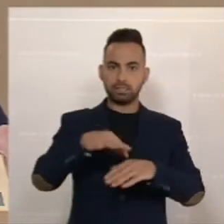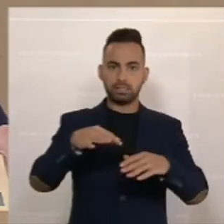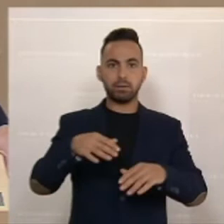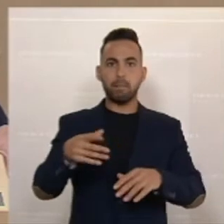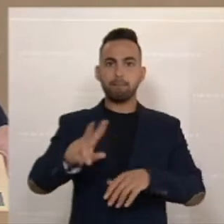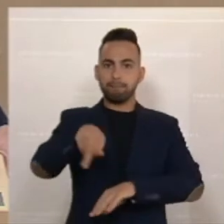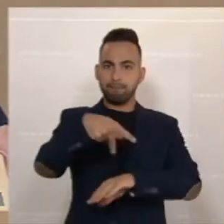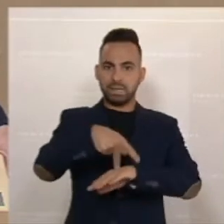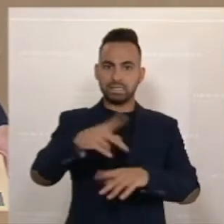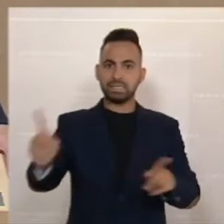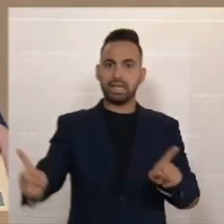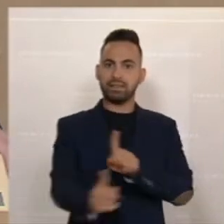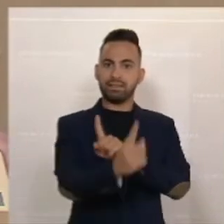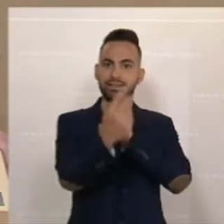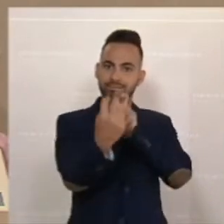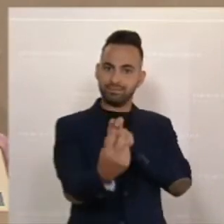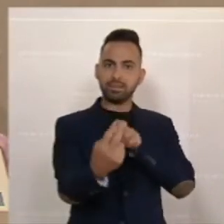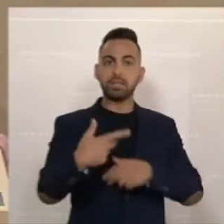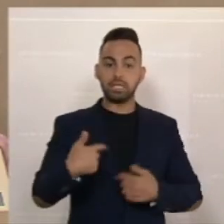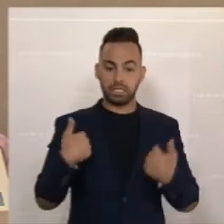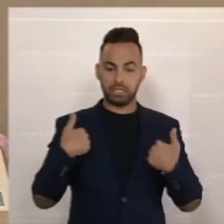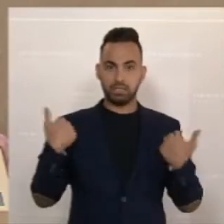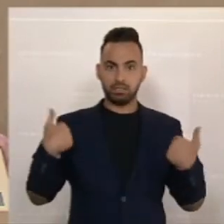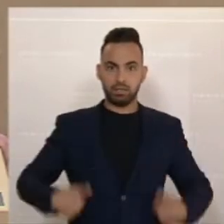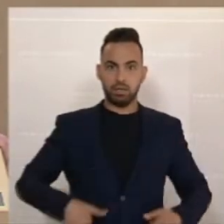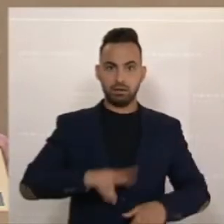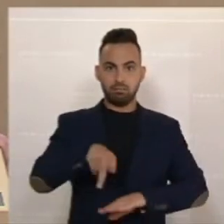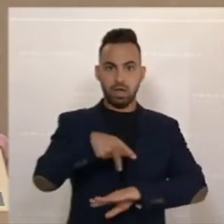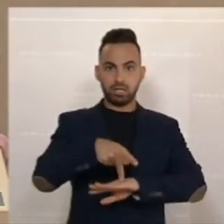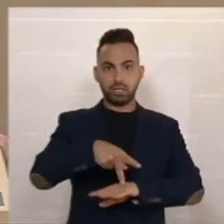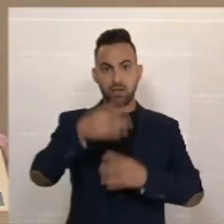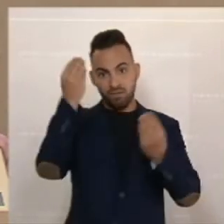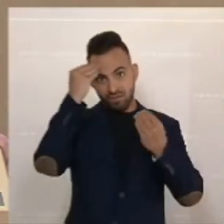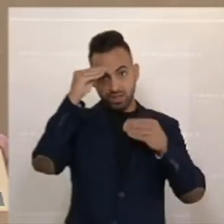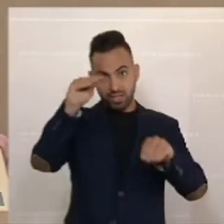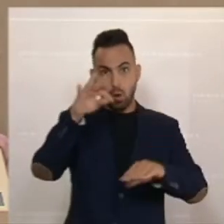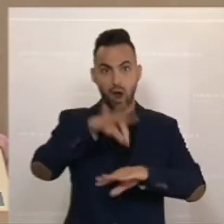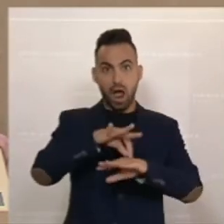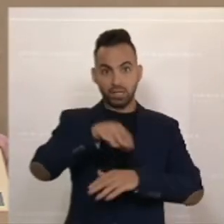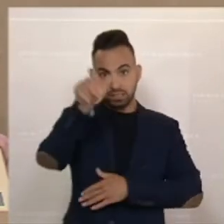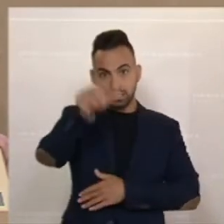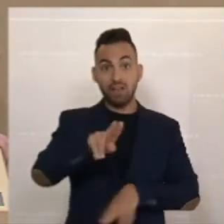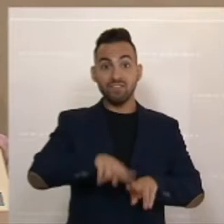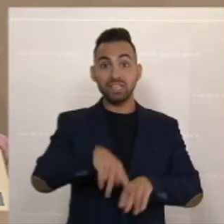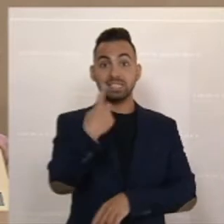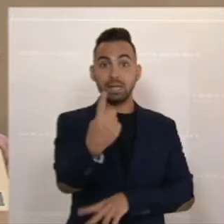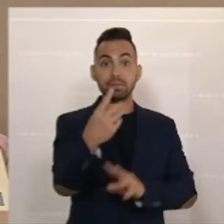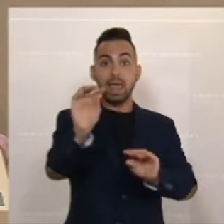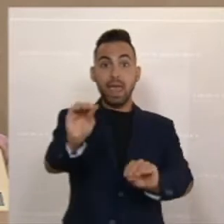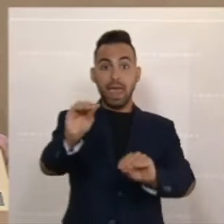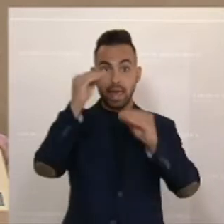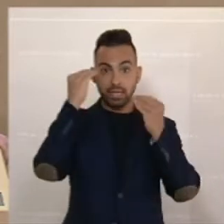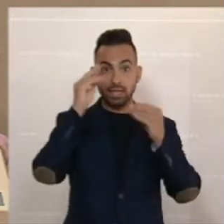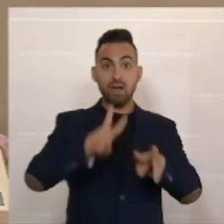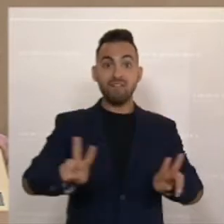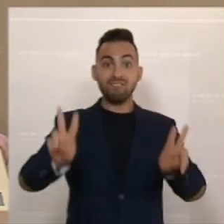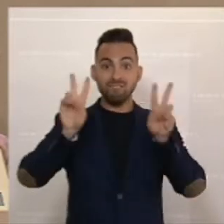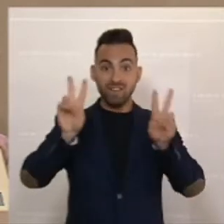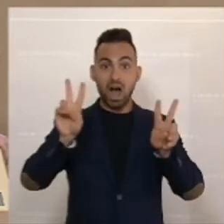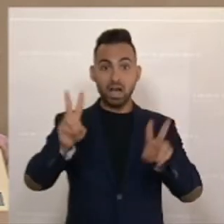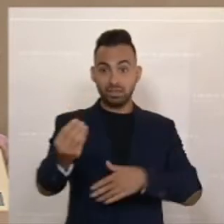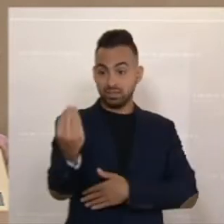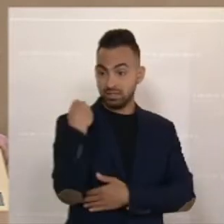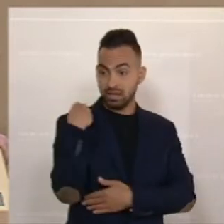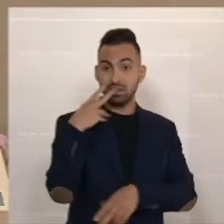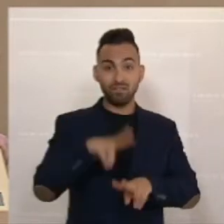wird er auch nur dann Vertrauen haben, wenn man gegenüber ihm ehrlich ist, wenn man ihm die Wahrheit sagt, auch wenn sie bitter